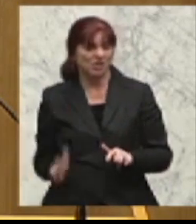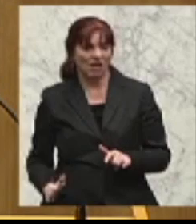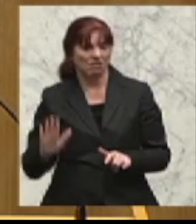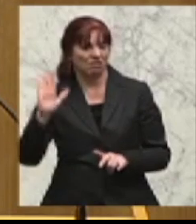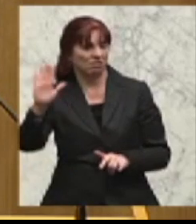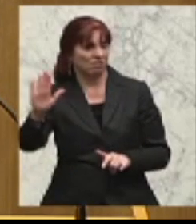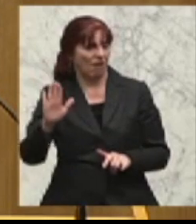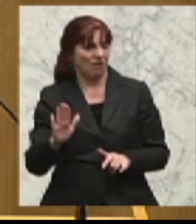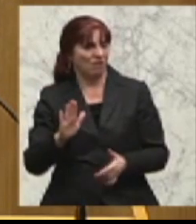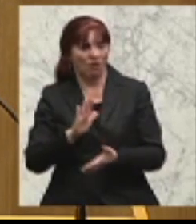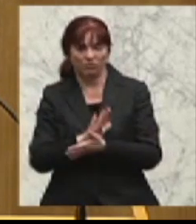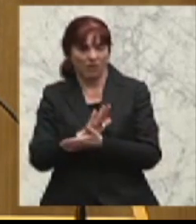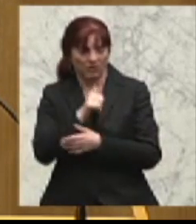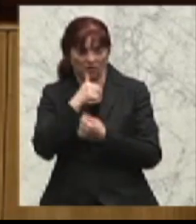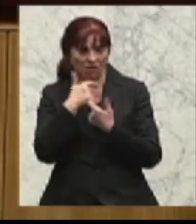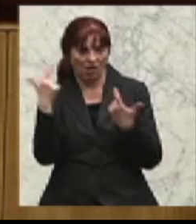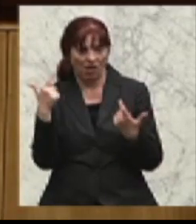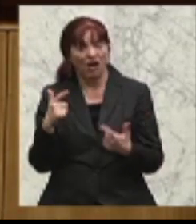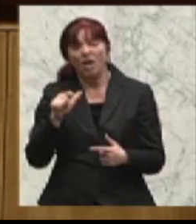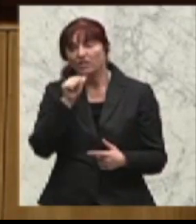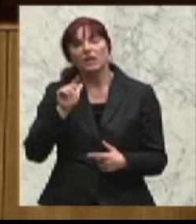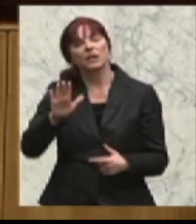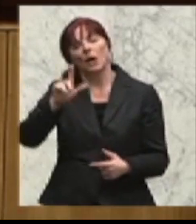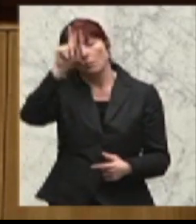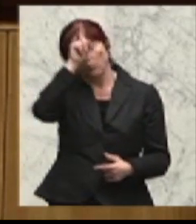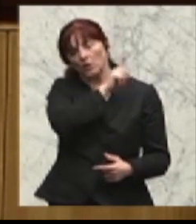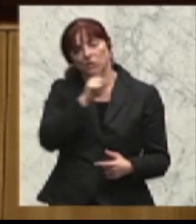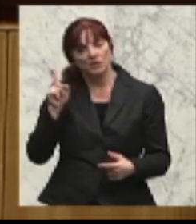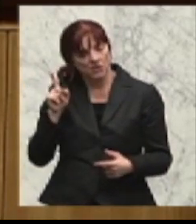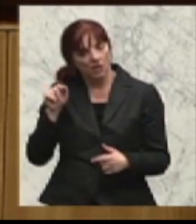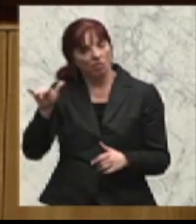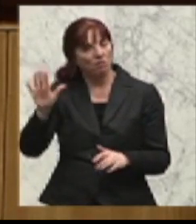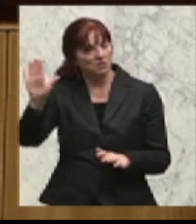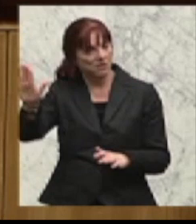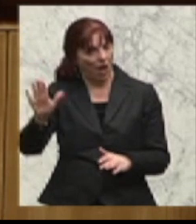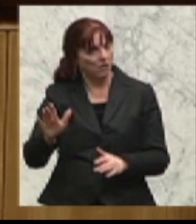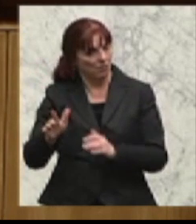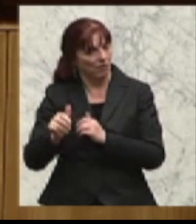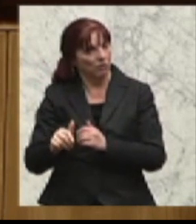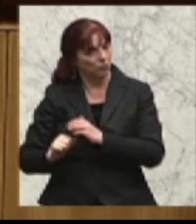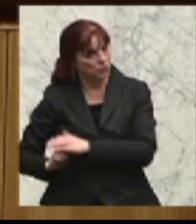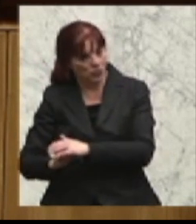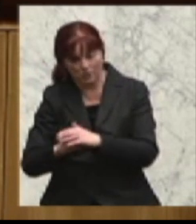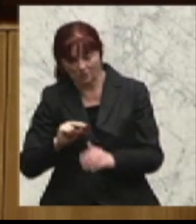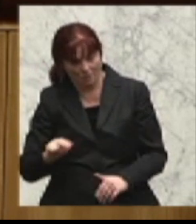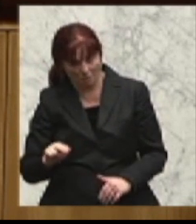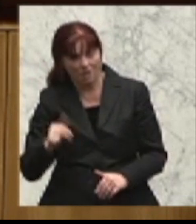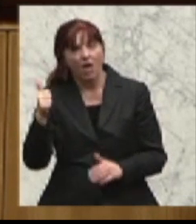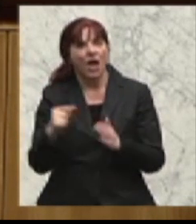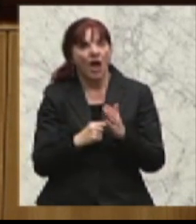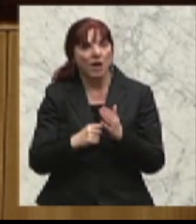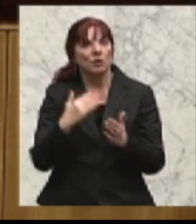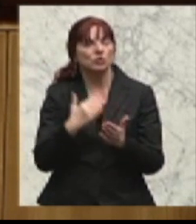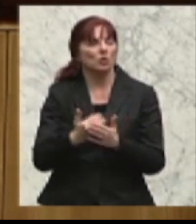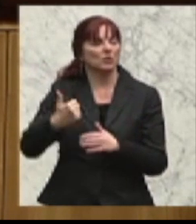Sie nicht mehr auf der Seite unserer Polizistinnen und Polizisten, auf der Seite unserer Exekutivebeamten stehen, sondern dass Sie einmal mehr wohl schon zu der